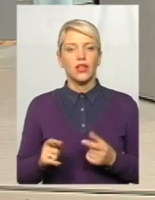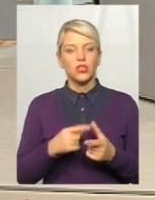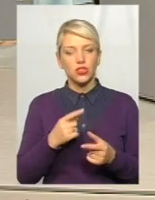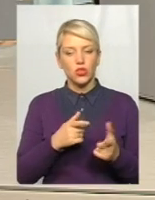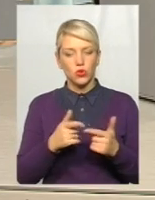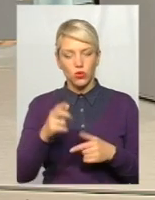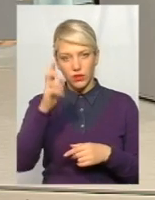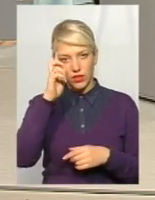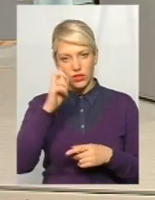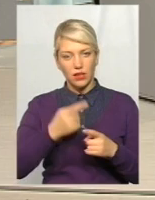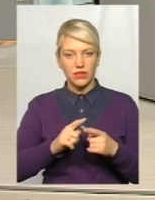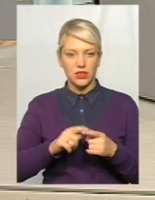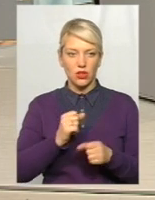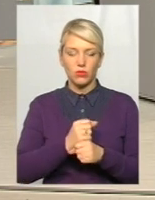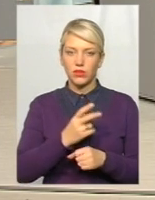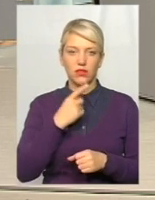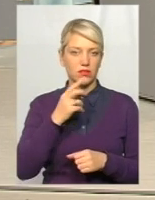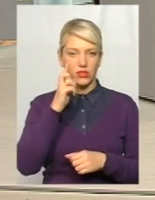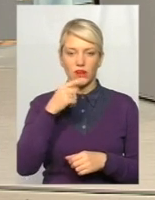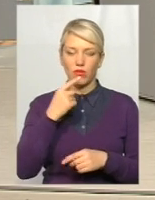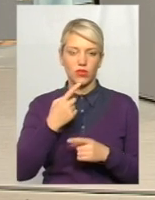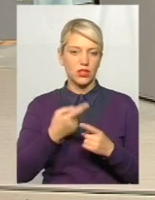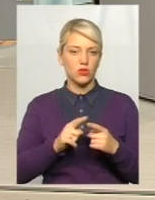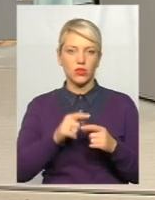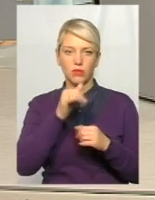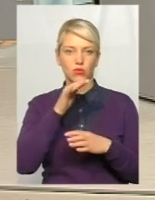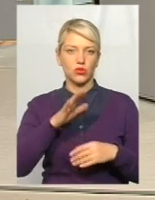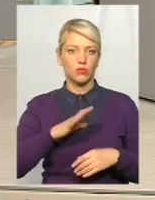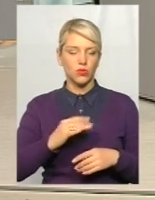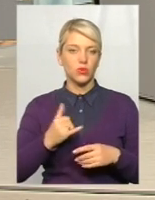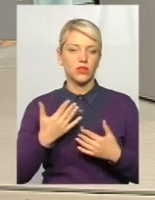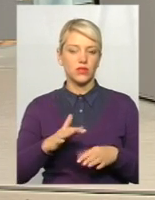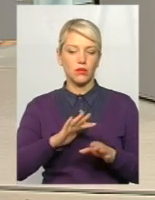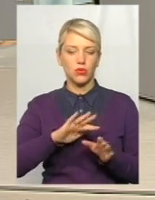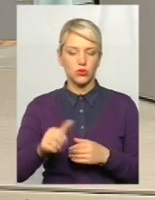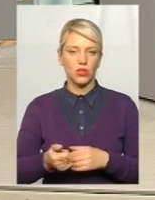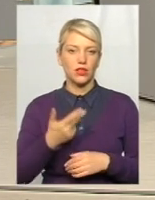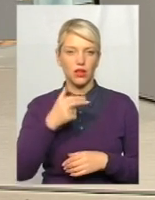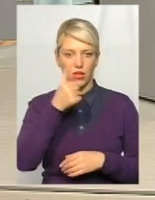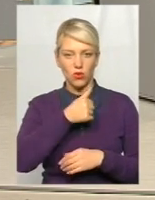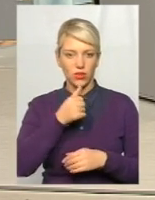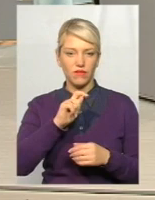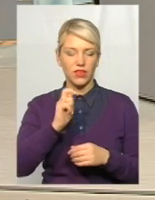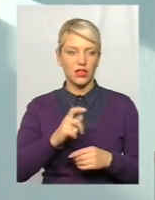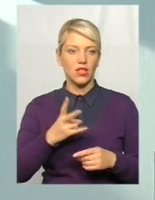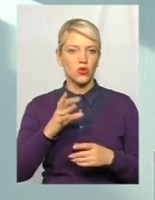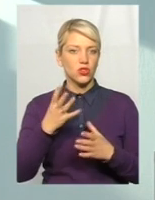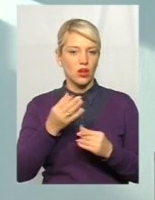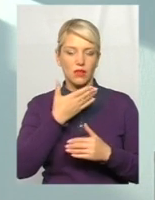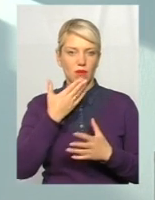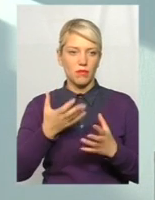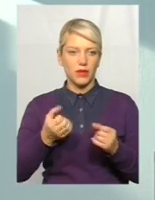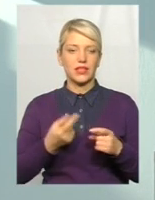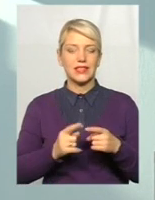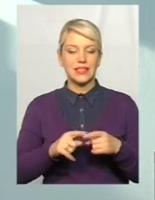держава це робити? Ну, держава сказала, що ні, ми не готові, то не маємо бути. Ну, пройшло вже, правда, кілька років війни, але, насправді, це рішення прийняли. От, і це